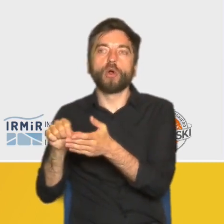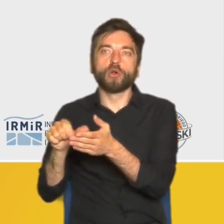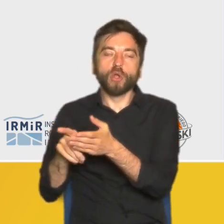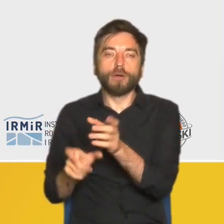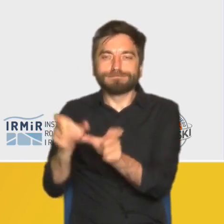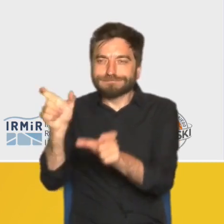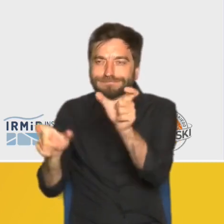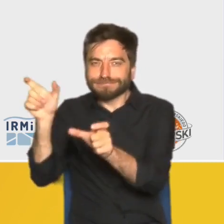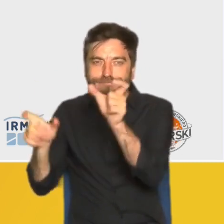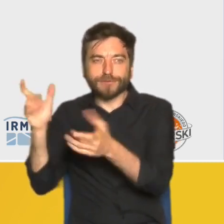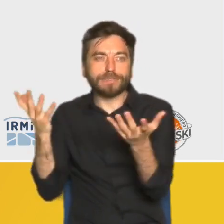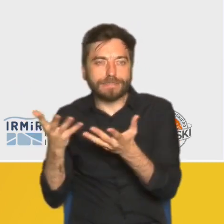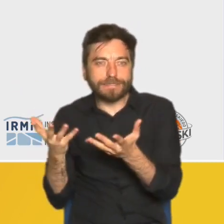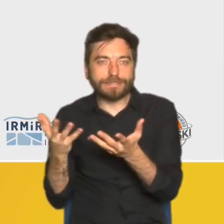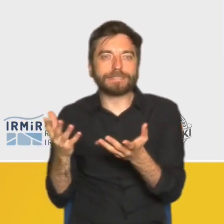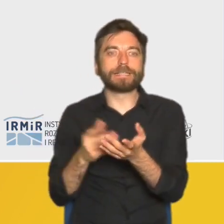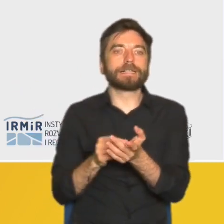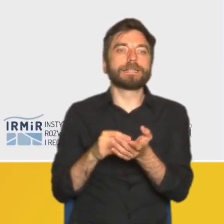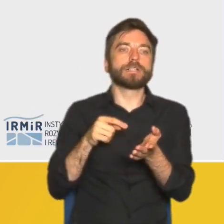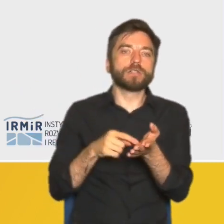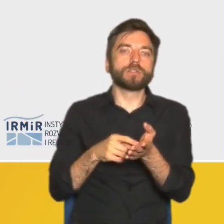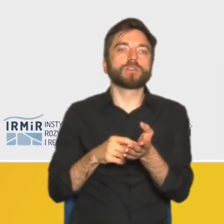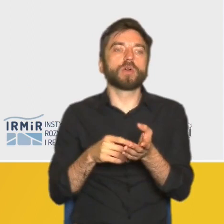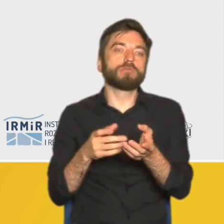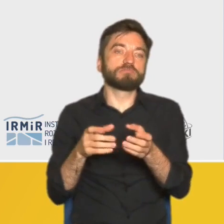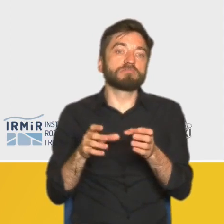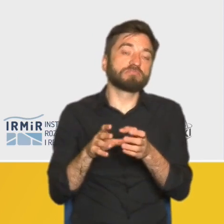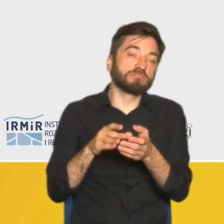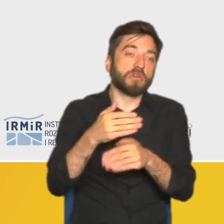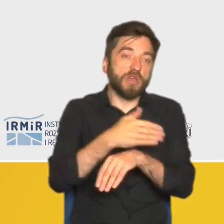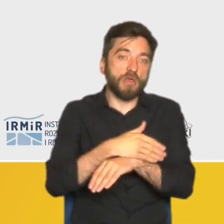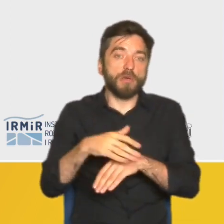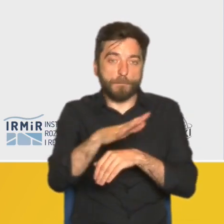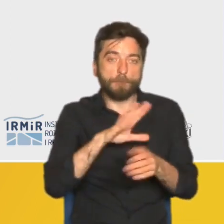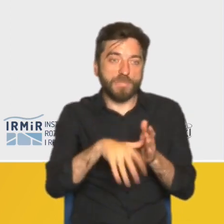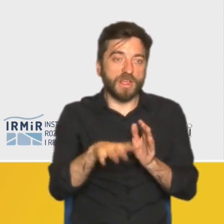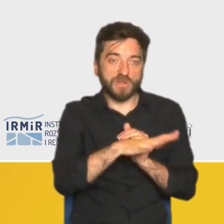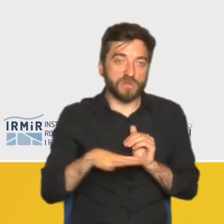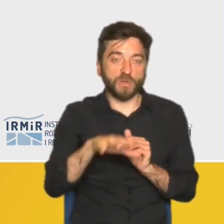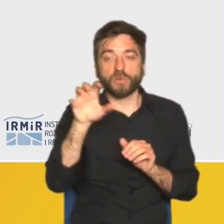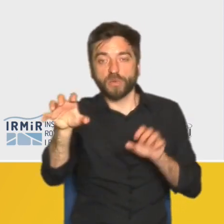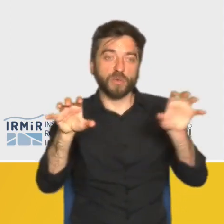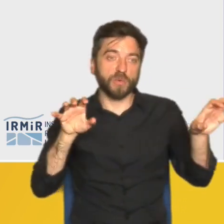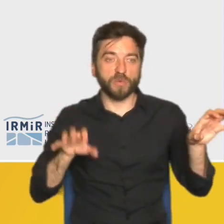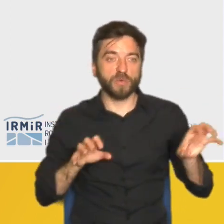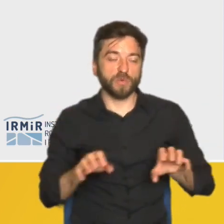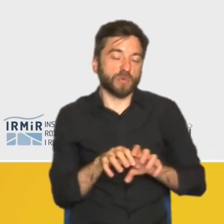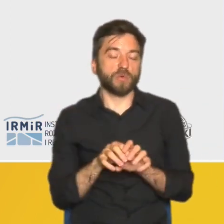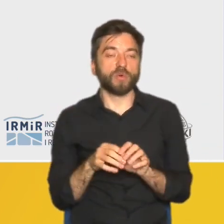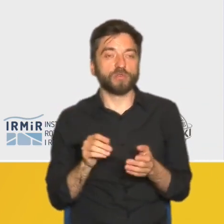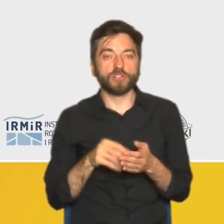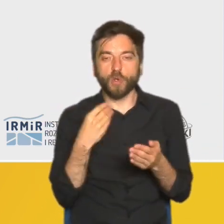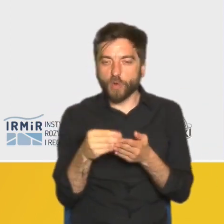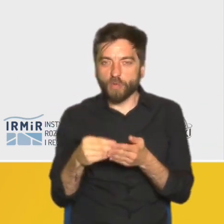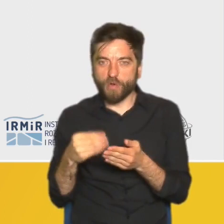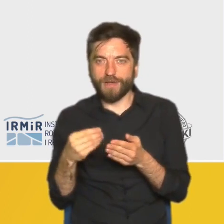zabudowy inicjowanych przez mniejszych lub większych deweloperów. Dochodzi także do tezauryzacji przestrzeni podmiejskiej poprzez skupywanie